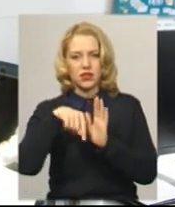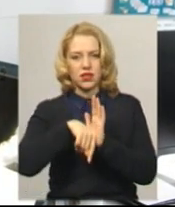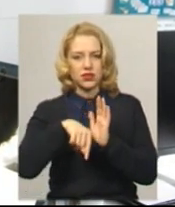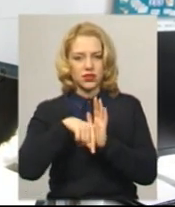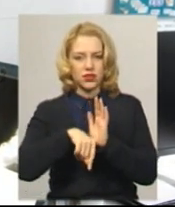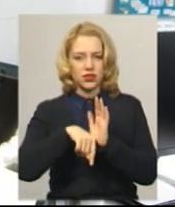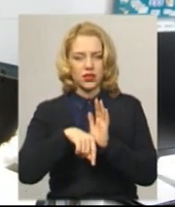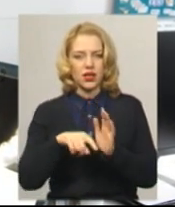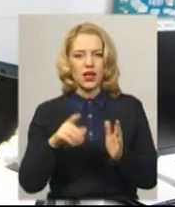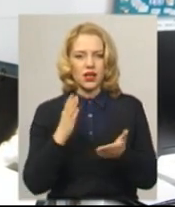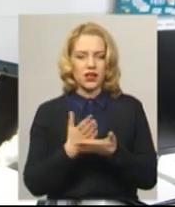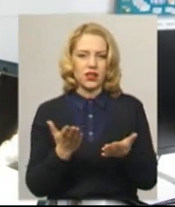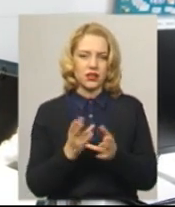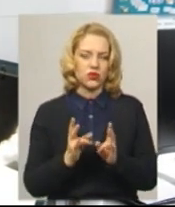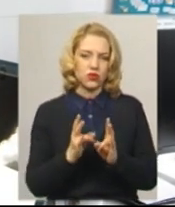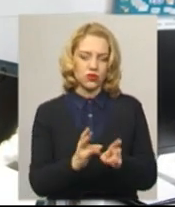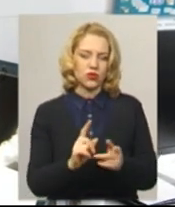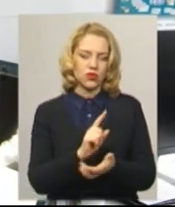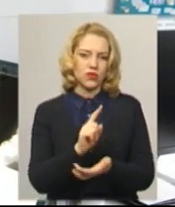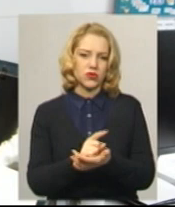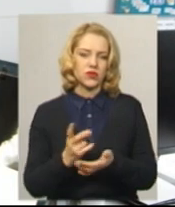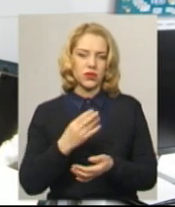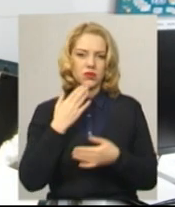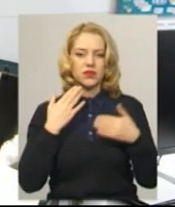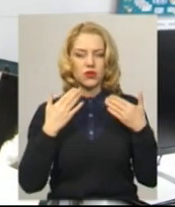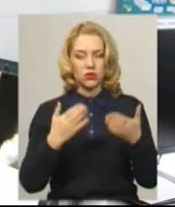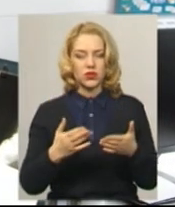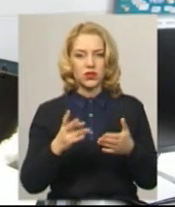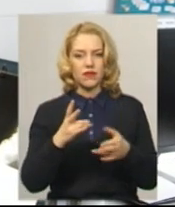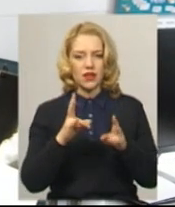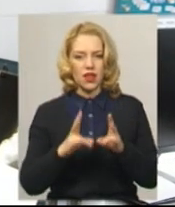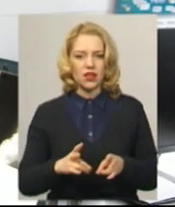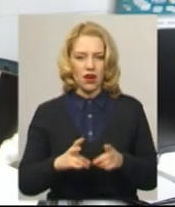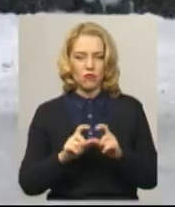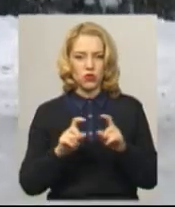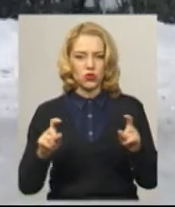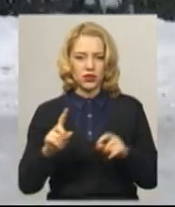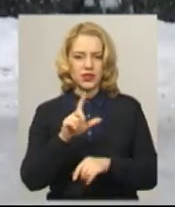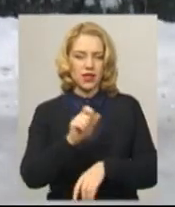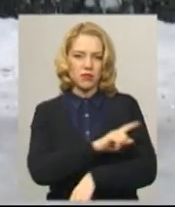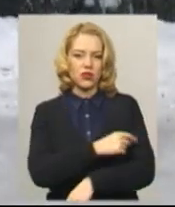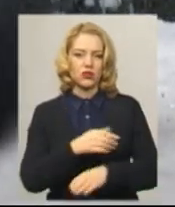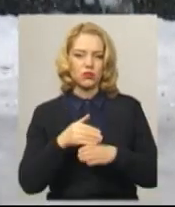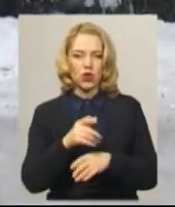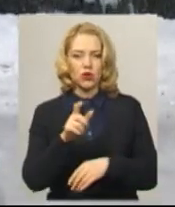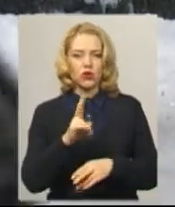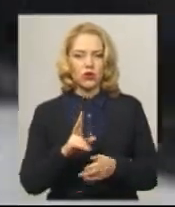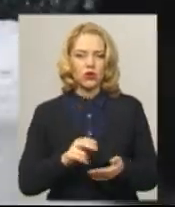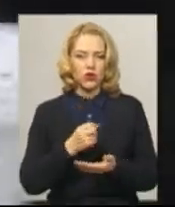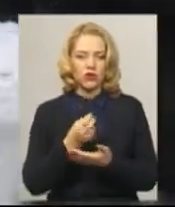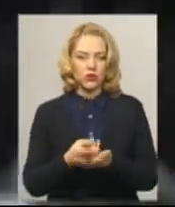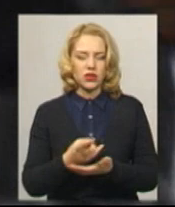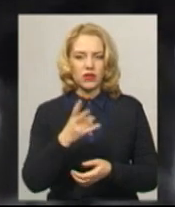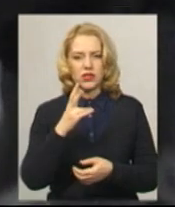є якісь ушкодження. Тому обов'язково треба звертатися за медичну допомогу травмом. Людина, яка травмувалась на території